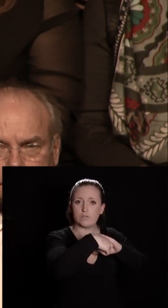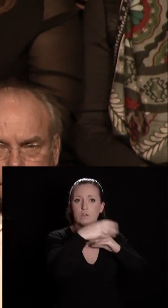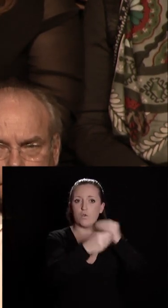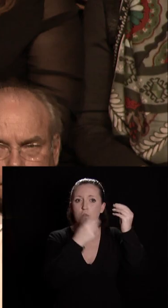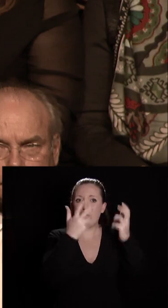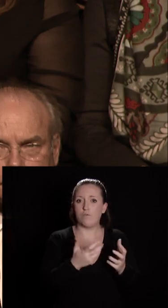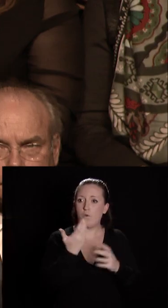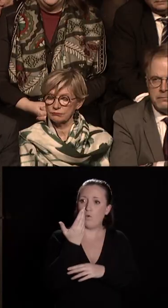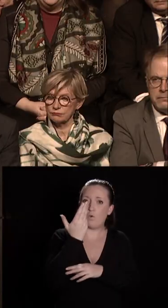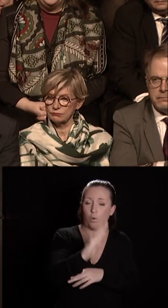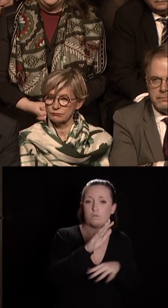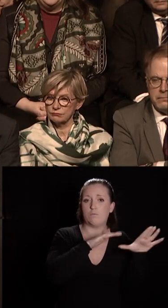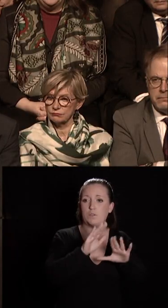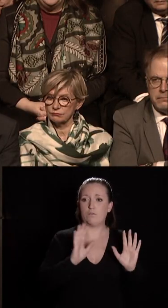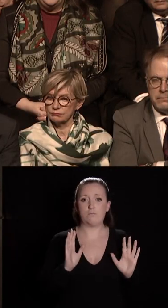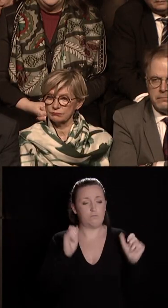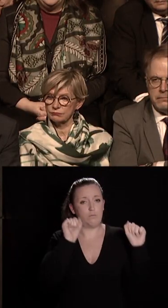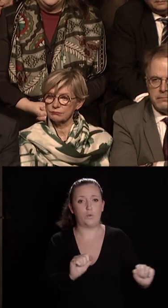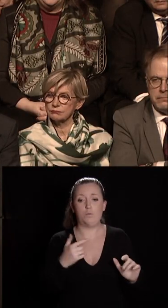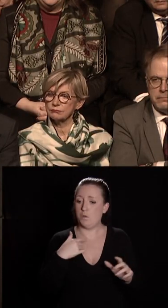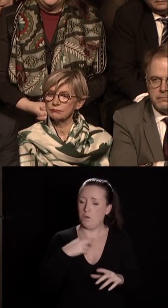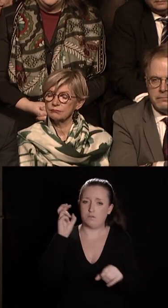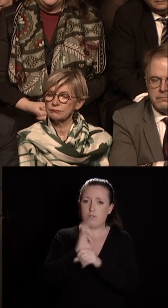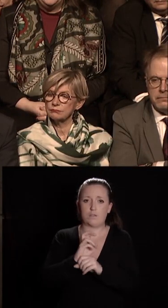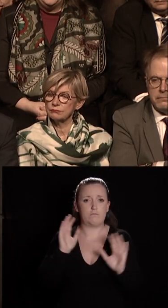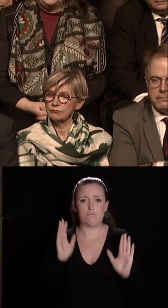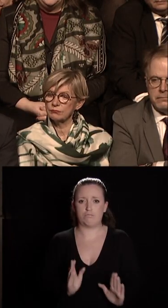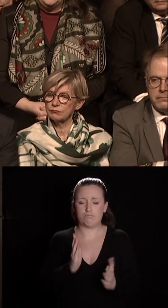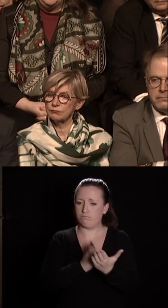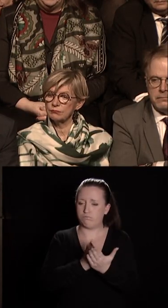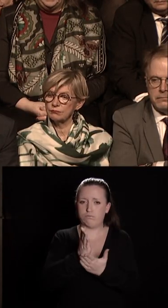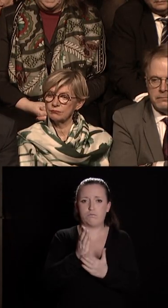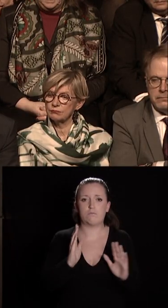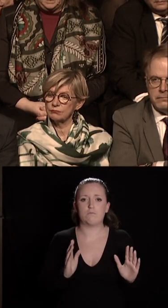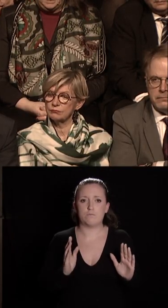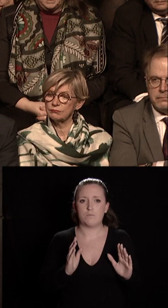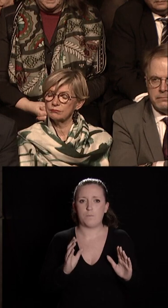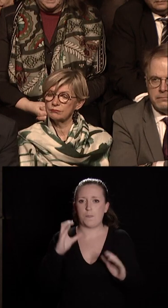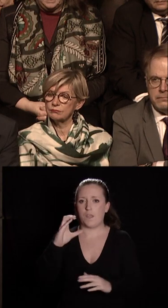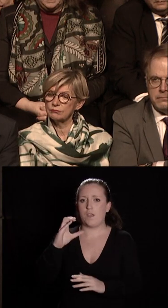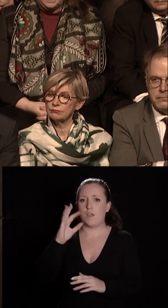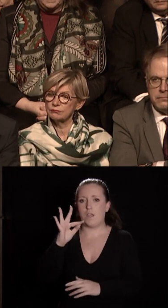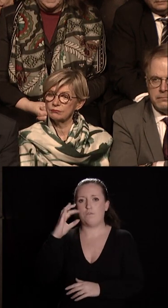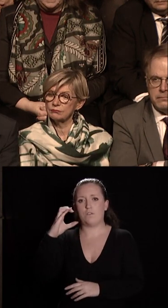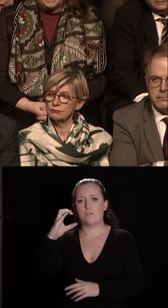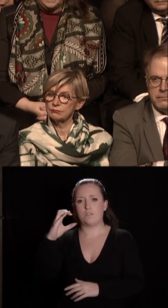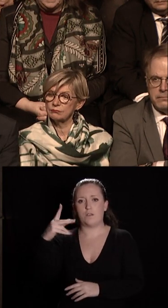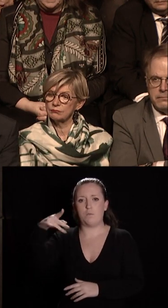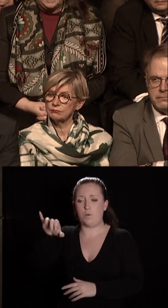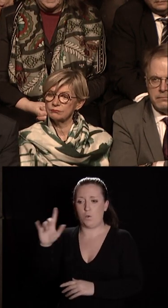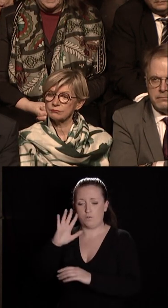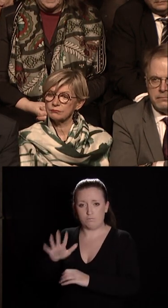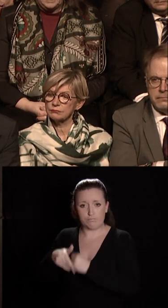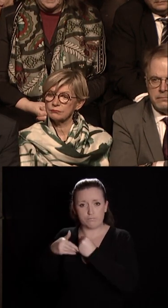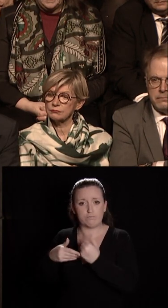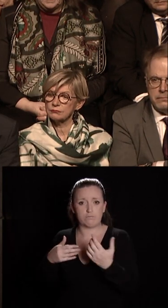autrement, ils le feront. Mais moi, je maintiens cette option avec le soutien de la FCPE, avec le soutien